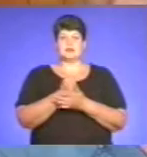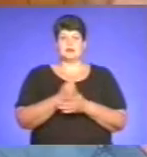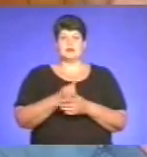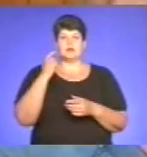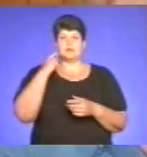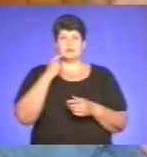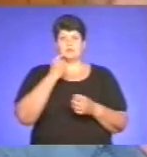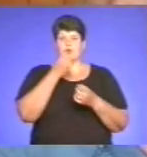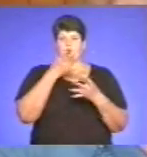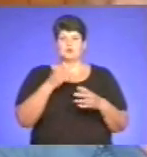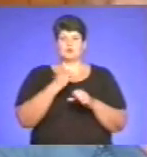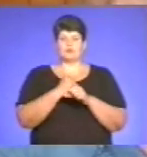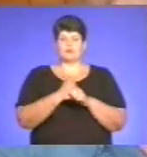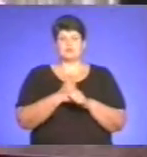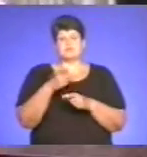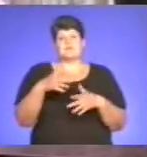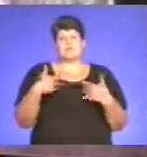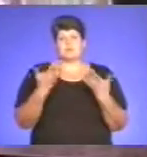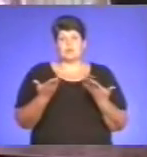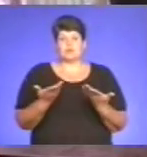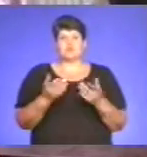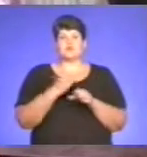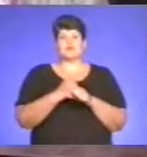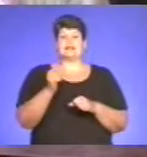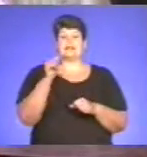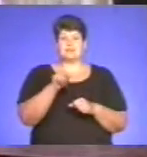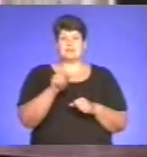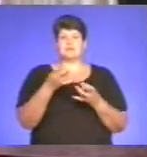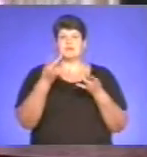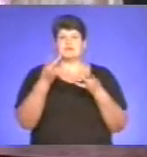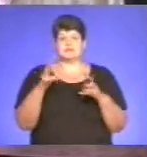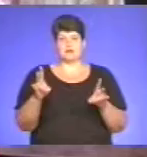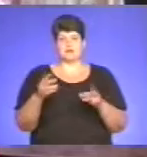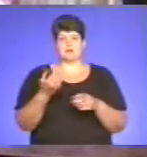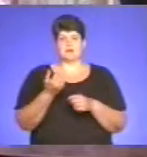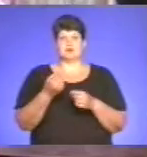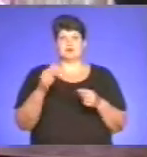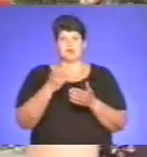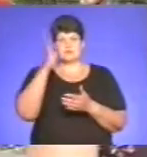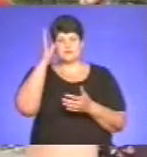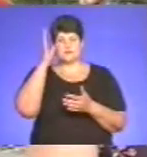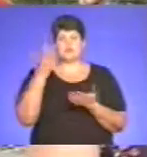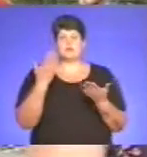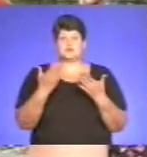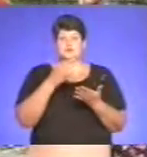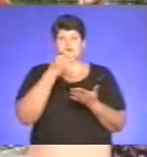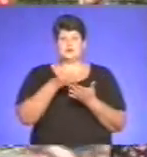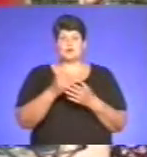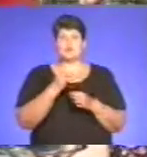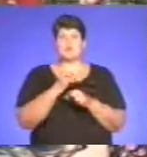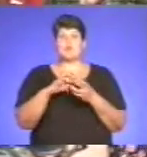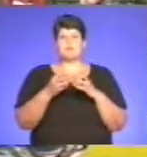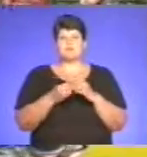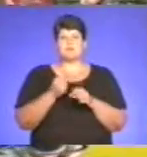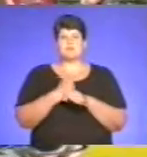хорошу роботу, бо зазвичай їм пропонують працювати там, де не потрібно кваліфікованого фахівця. Якщо я скажу проблему працевлаштування,